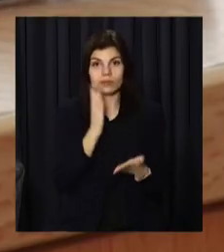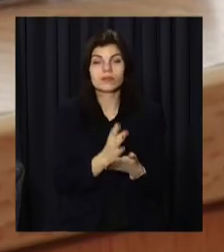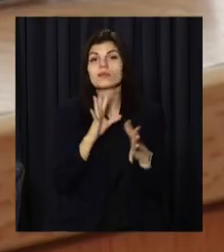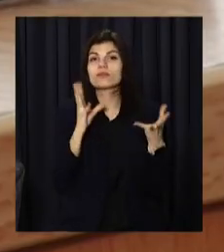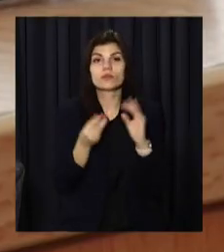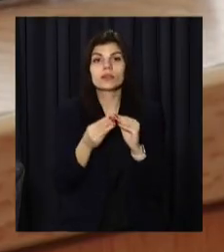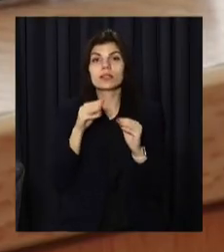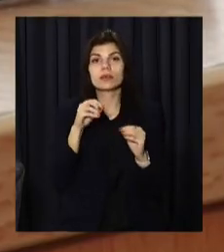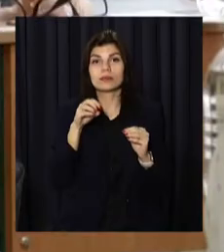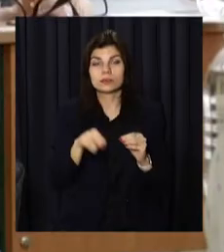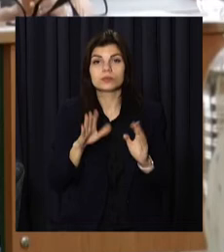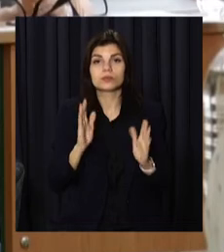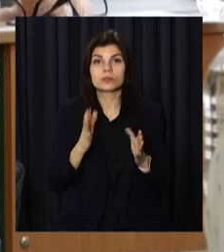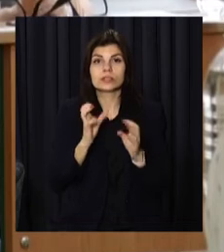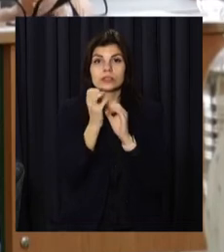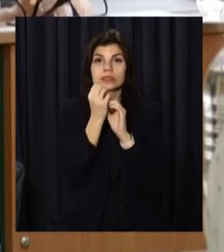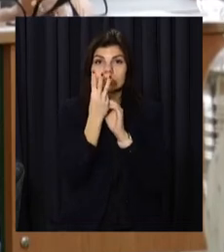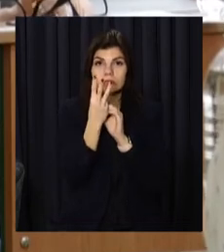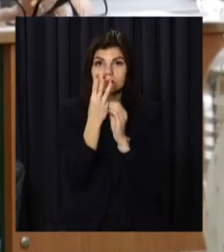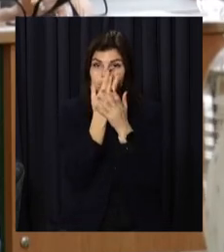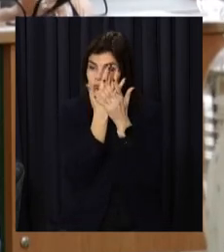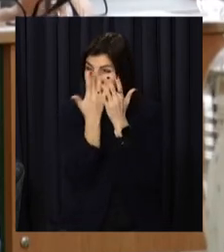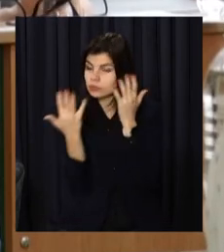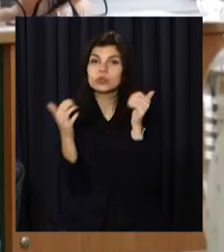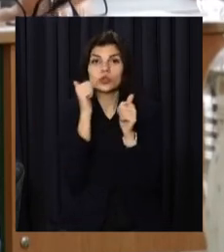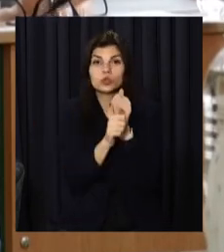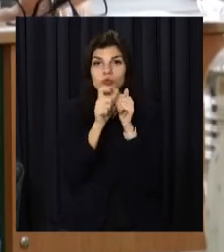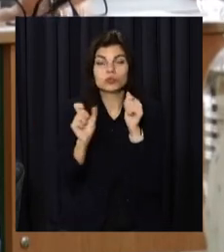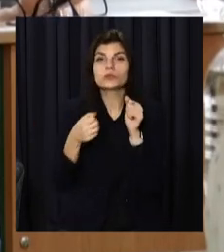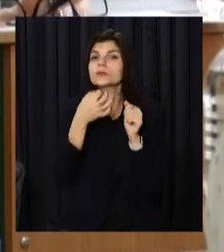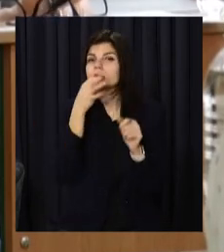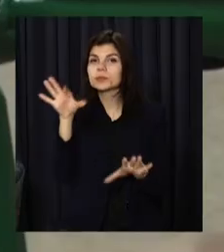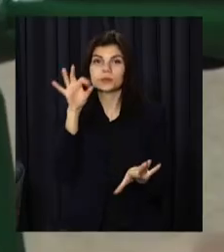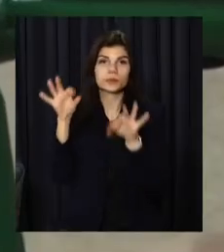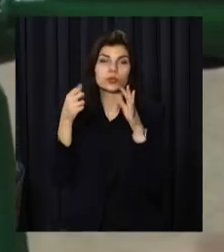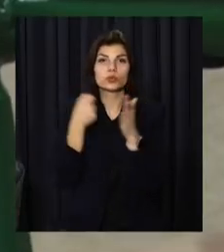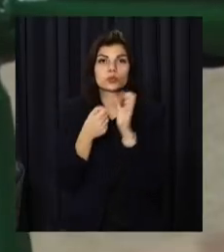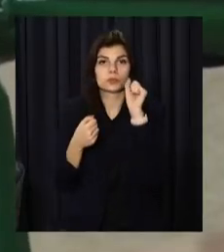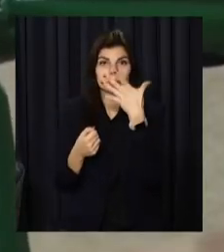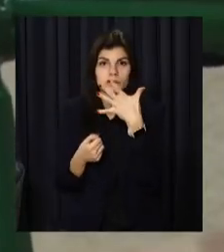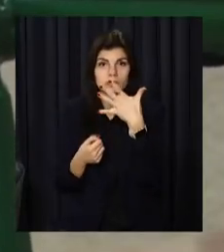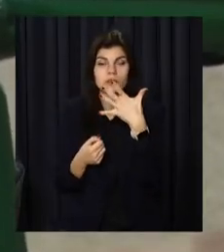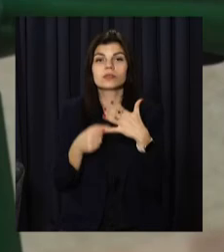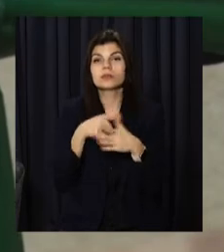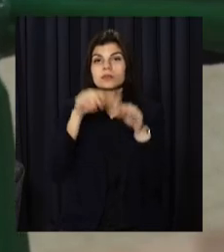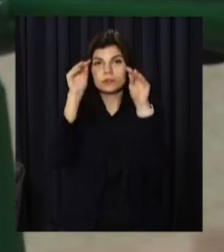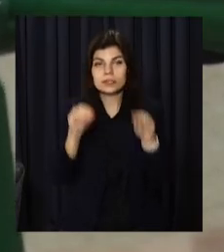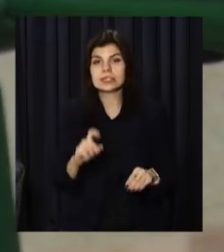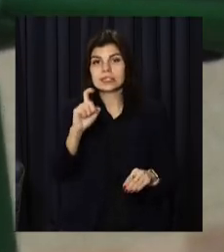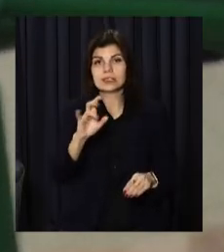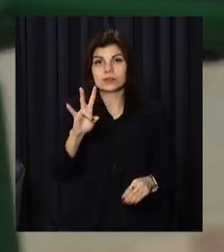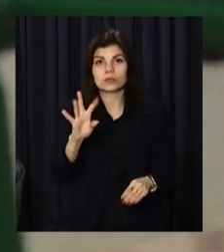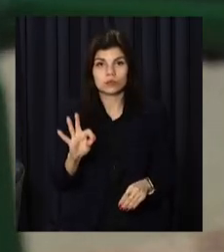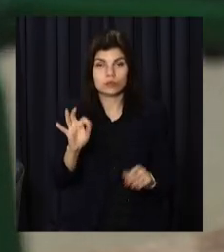Загалом тестування проходитиме з 13 предметів. Кожен учасник може обрати до п'яти дисциплін. Зареєструватися на зовнішнє